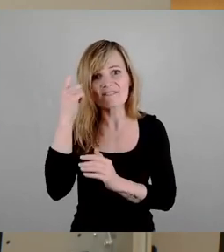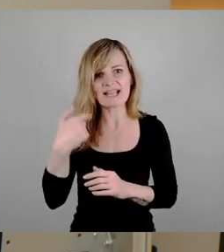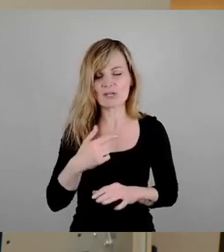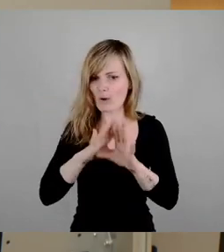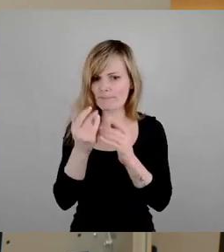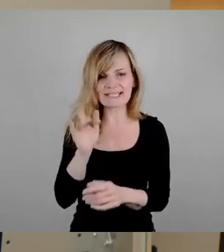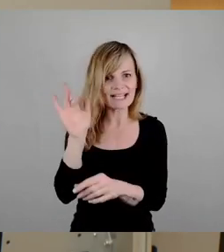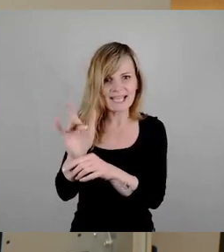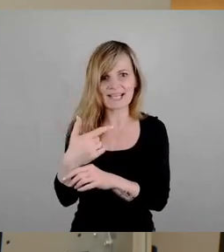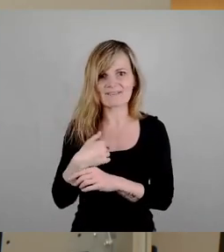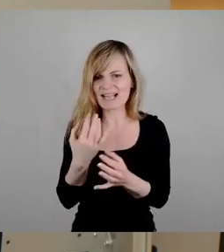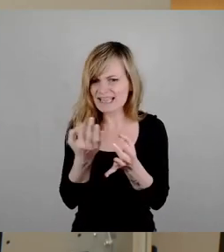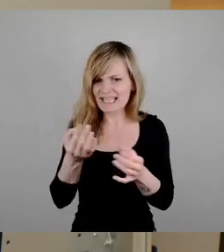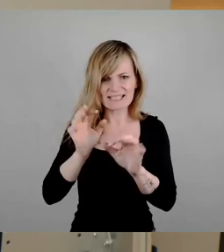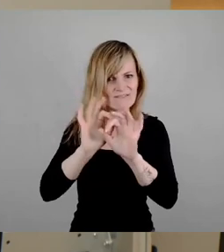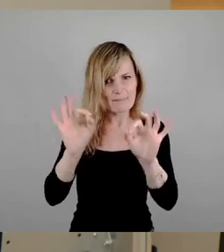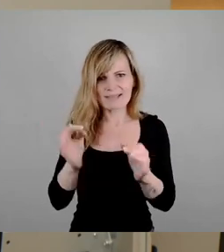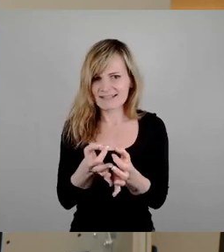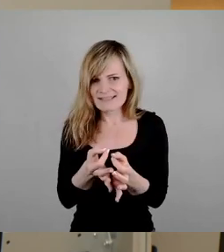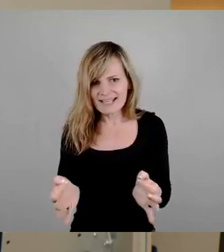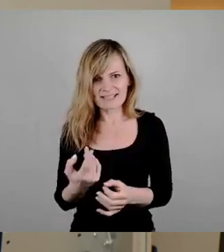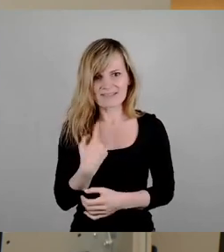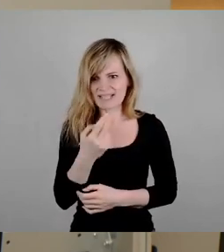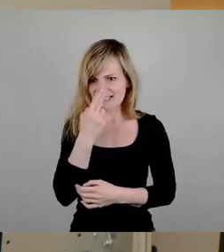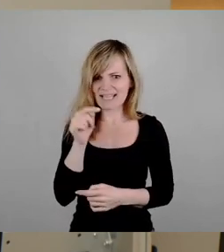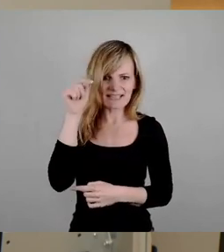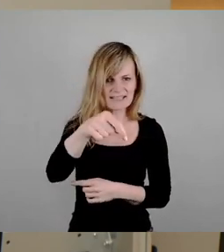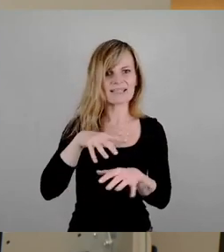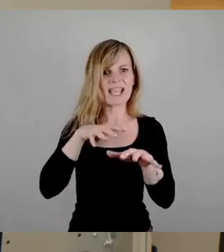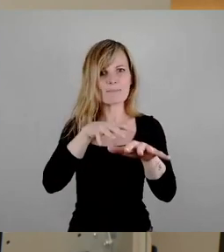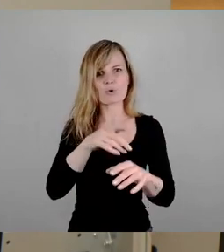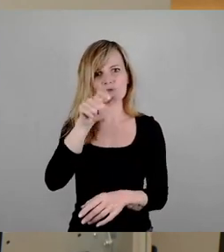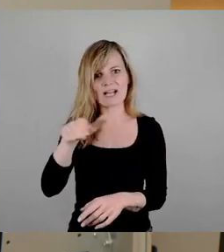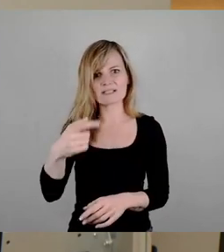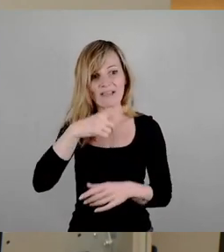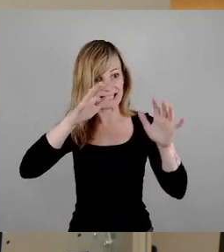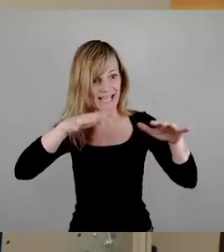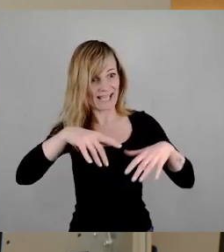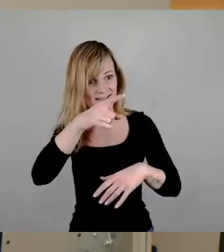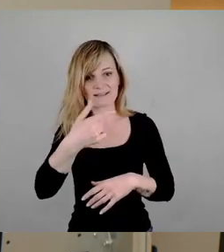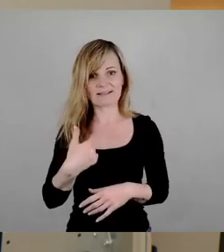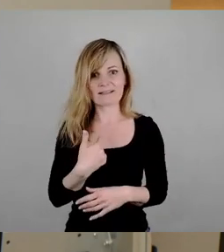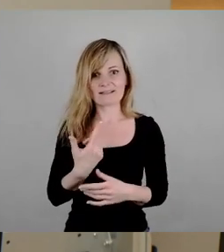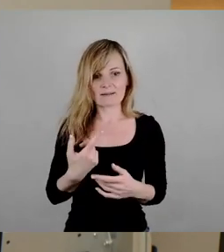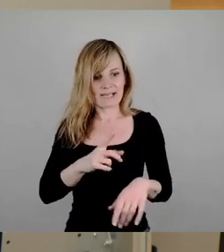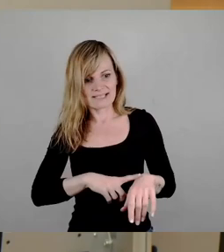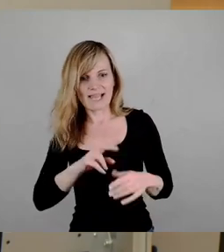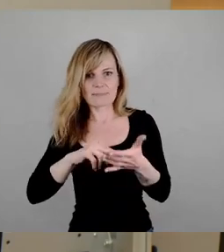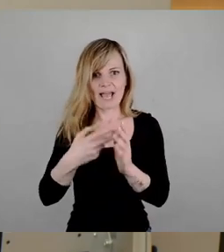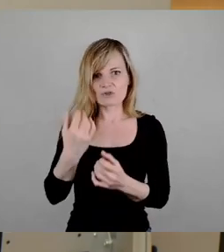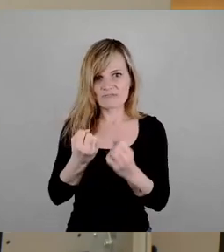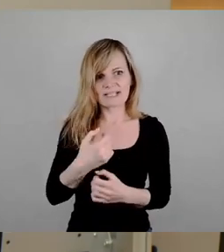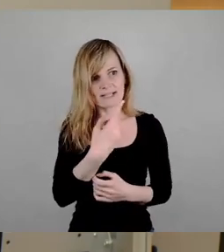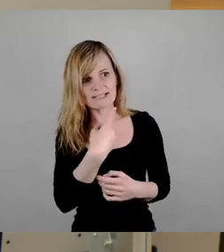da überhaupt nichts verbessern. Wir werden uns auf der Straße sehen, wenn es regnet. Also meine Zeitplanung ist ja schwierig, weil bei Regen können wir ja